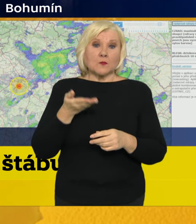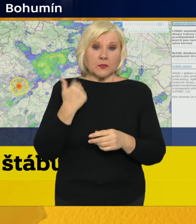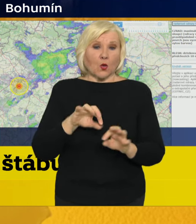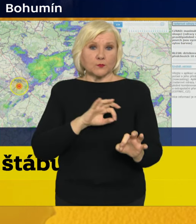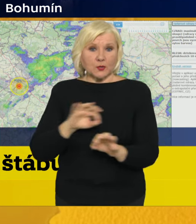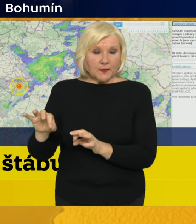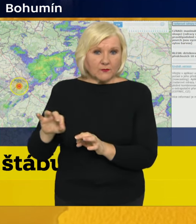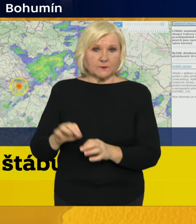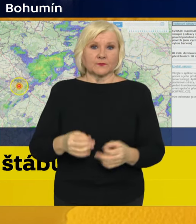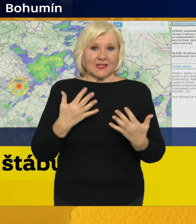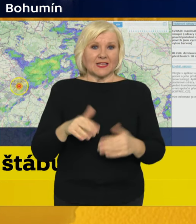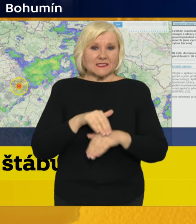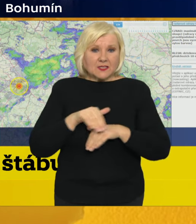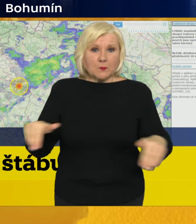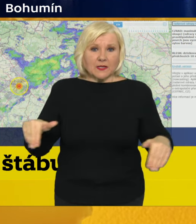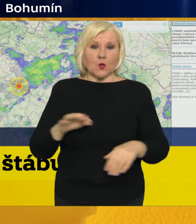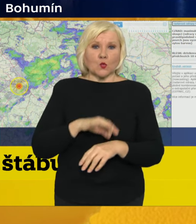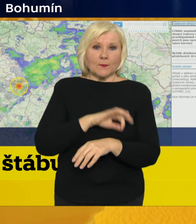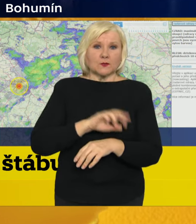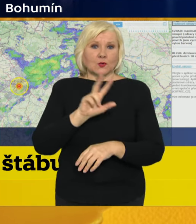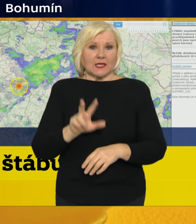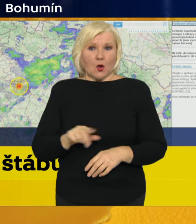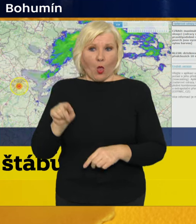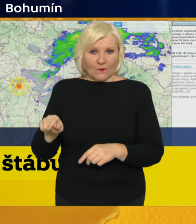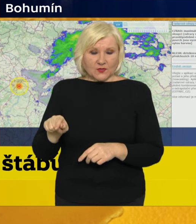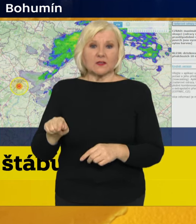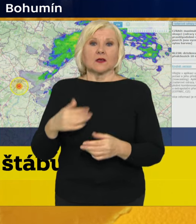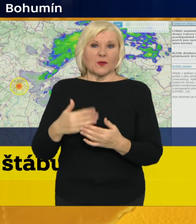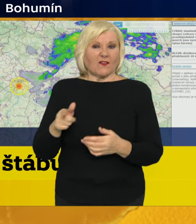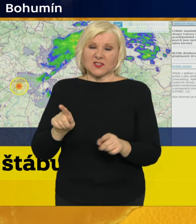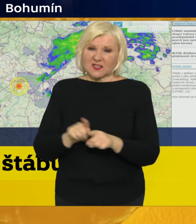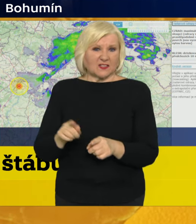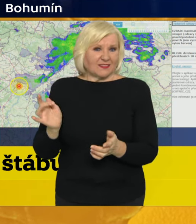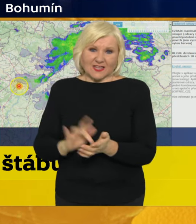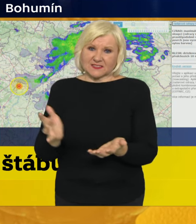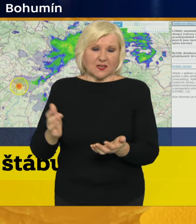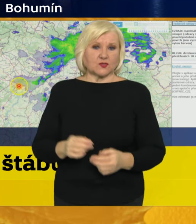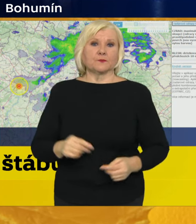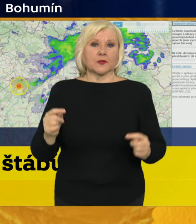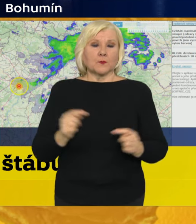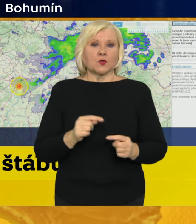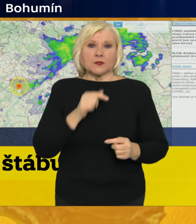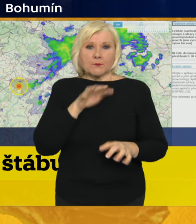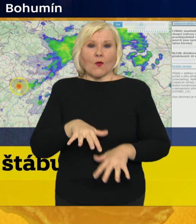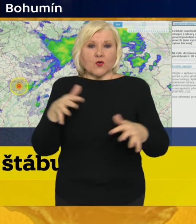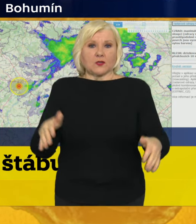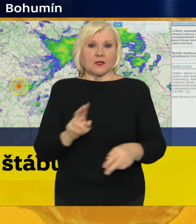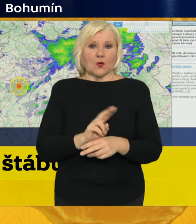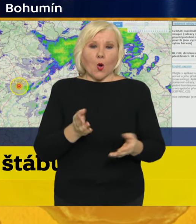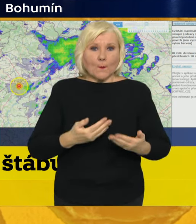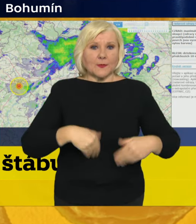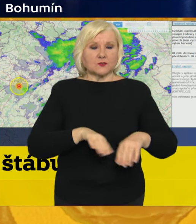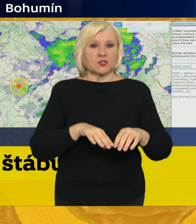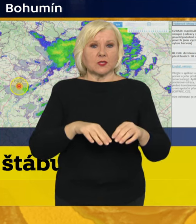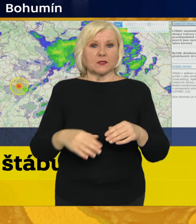milionů kubických metrů, tak toto všechno nestačí. Proti povodního opatření pod rybníkem